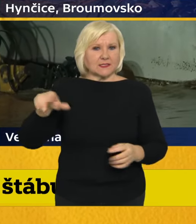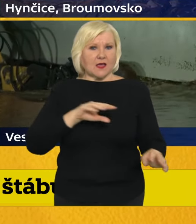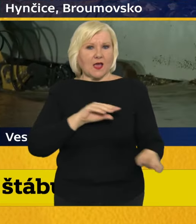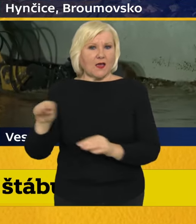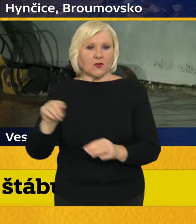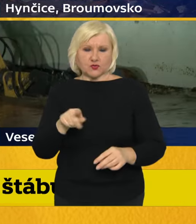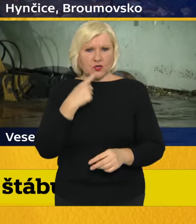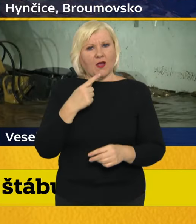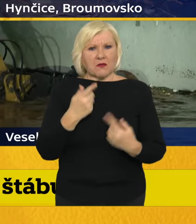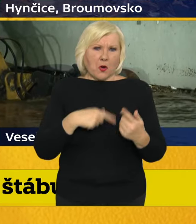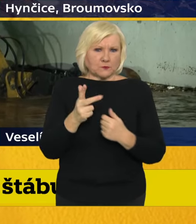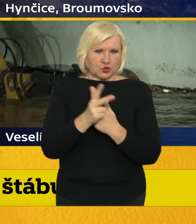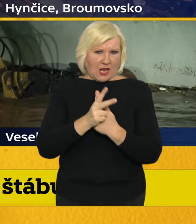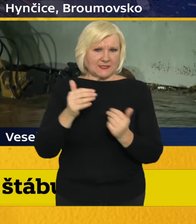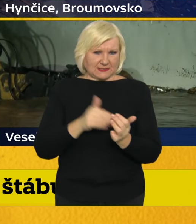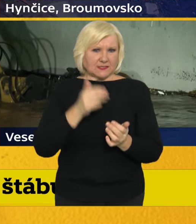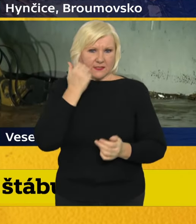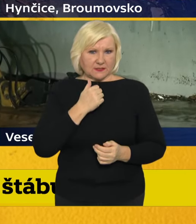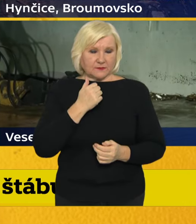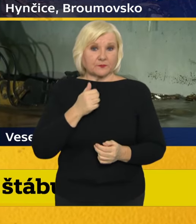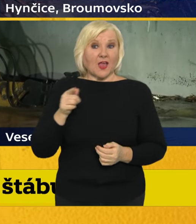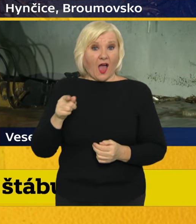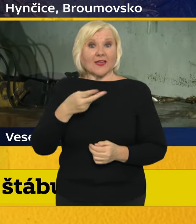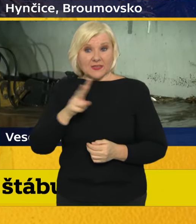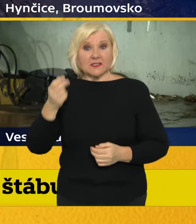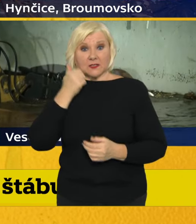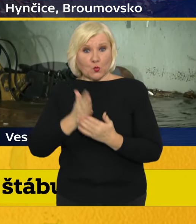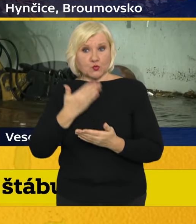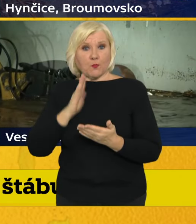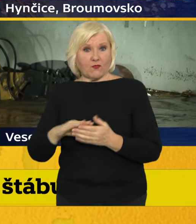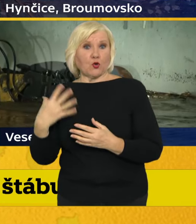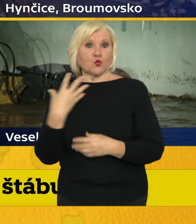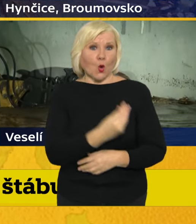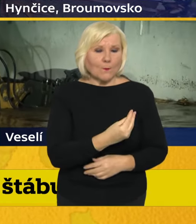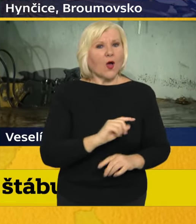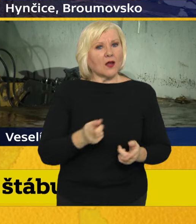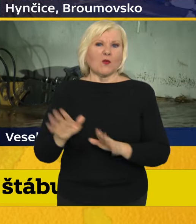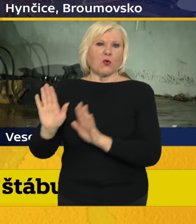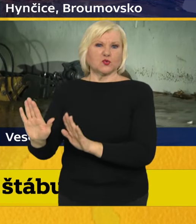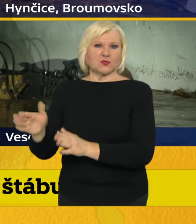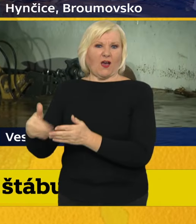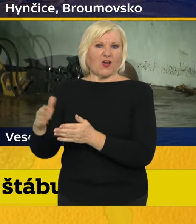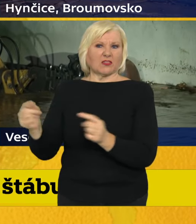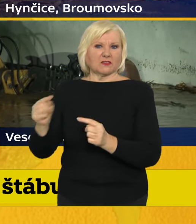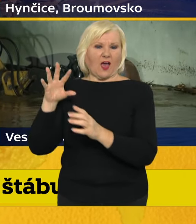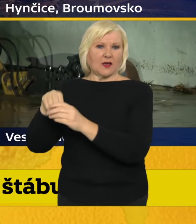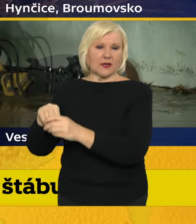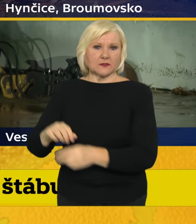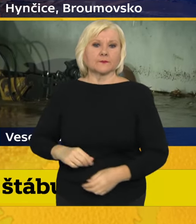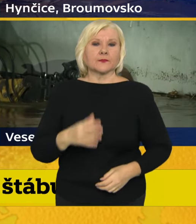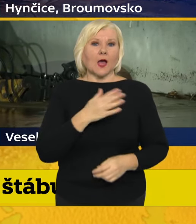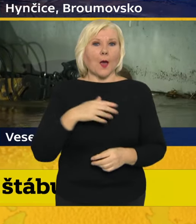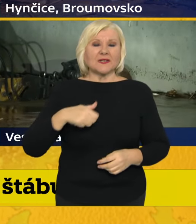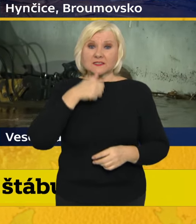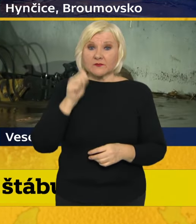tisíc evakuovaných, tak zda už se někteří z nich mohli vrátit do svých domovů nebo zůstávají v těch náhradních prostorách. A druhá otázka. Pan ministr Výborný